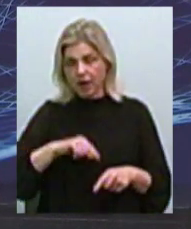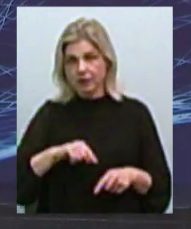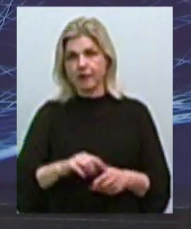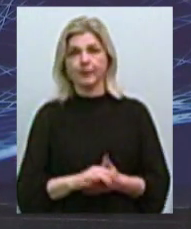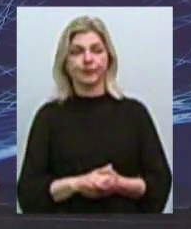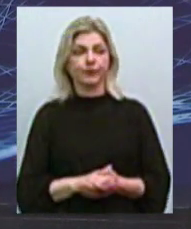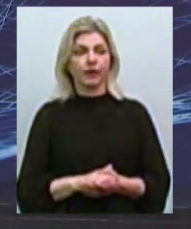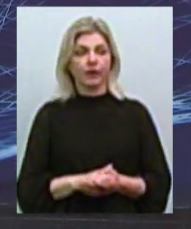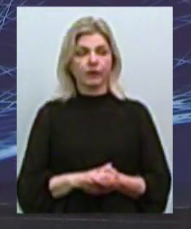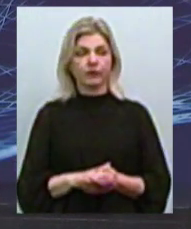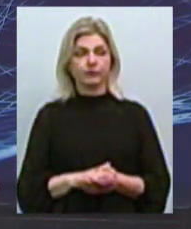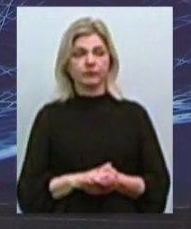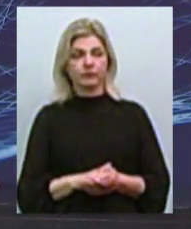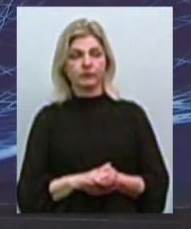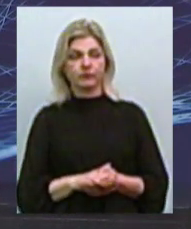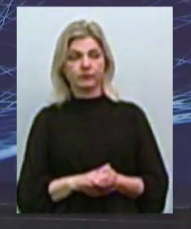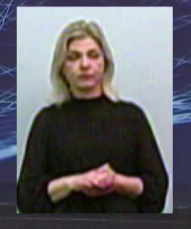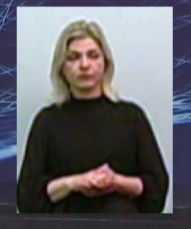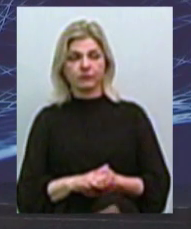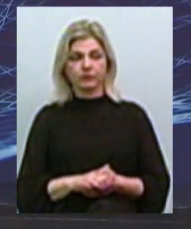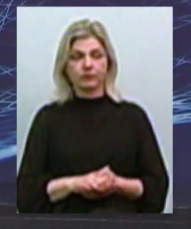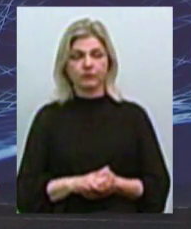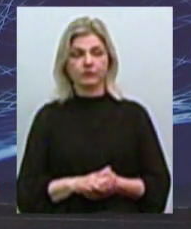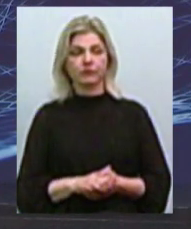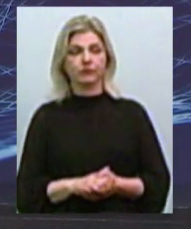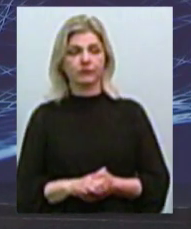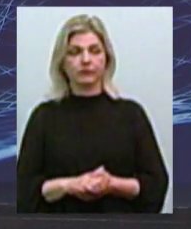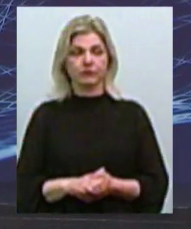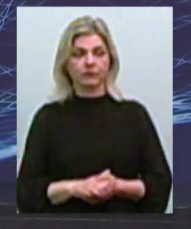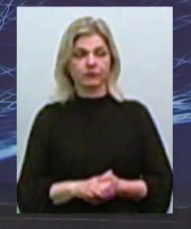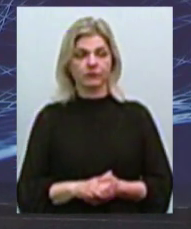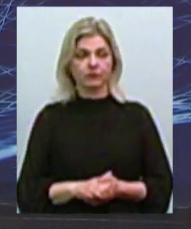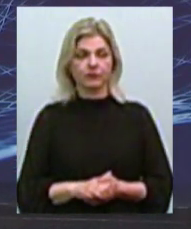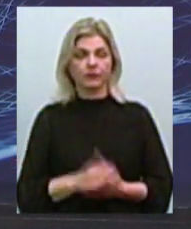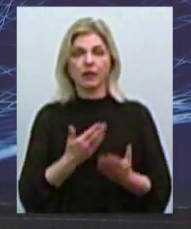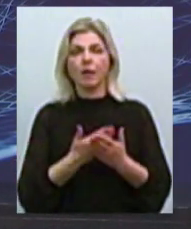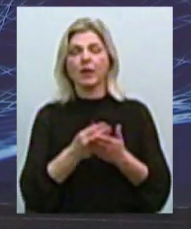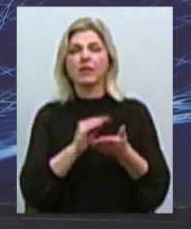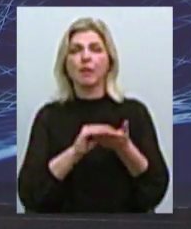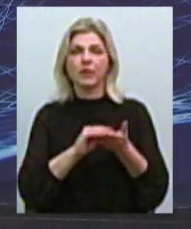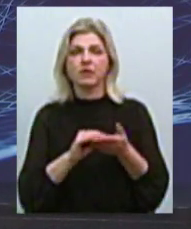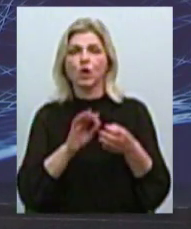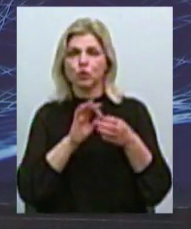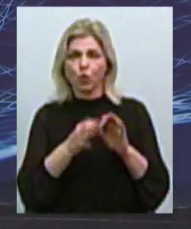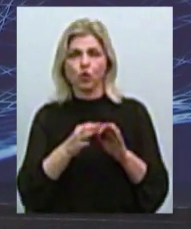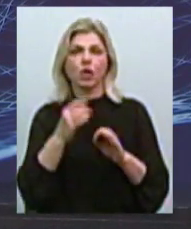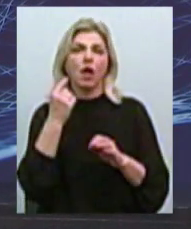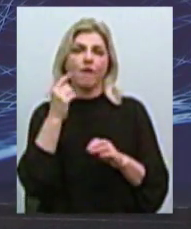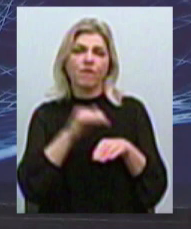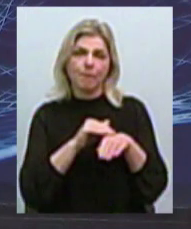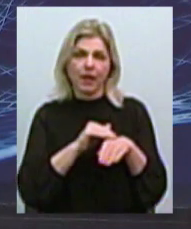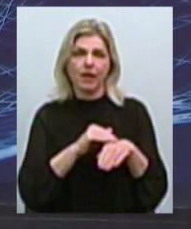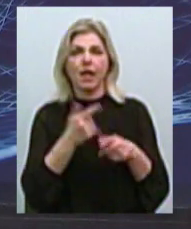ідентифікація персональних данних, написання, допустим, несложних, а таких фамилий, де є оборотна буква Е, там,